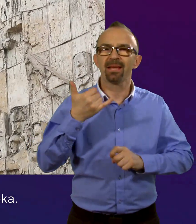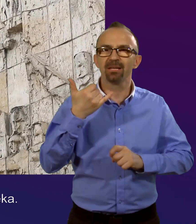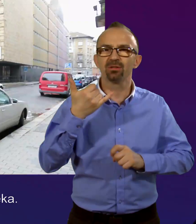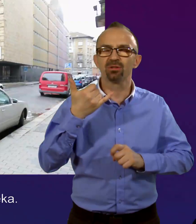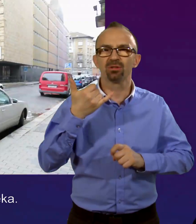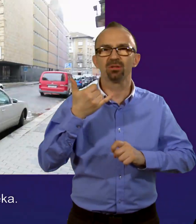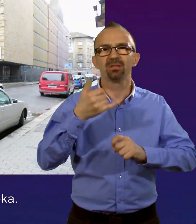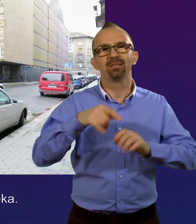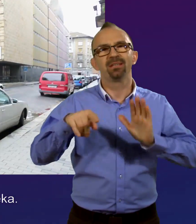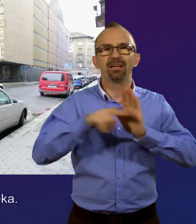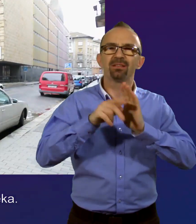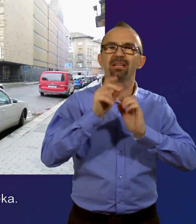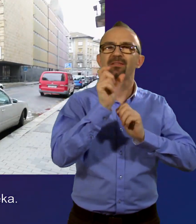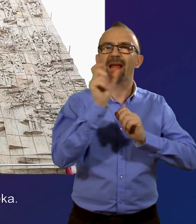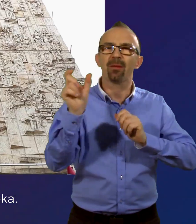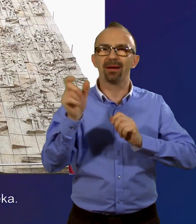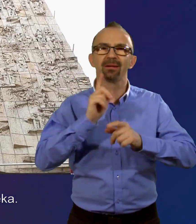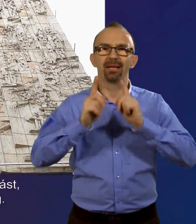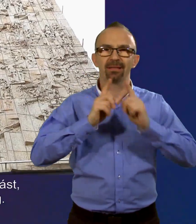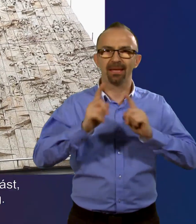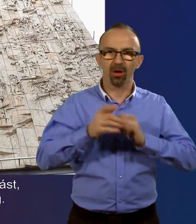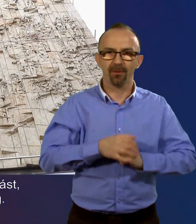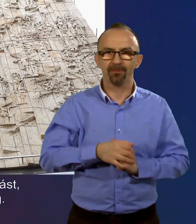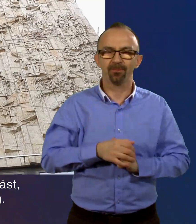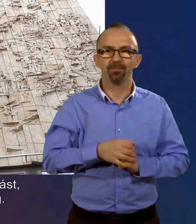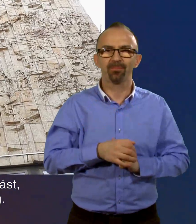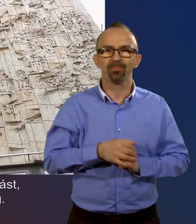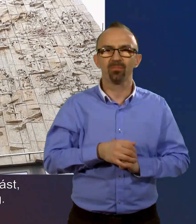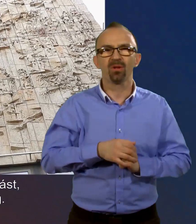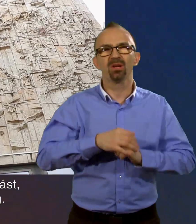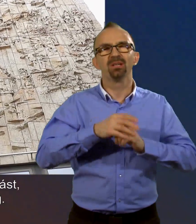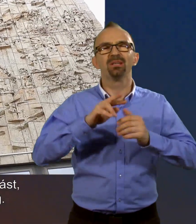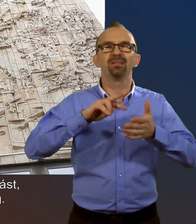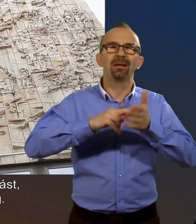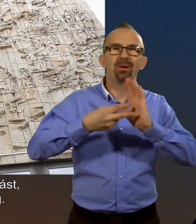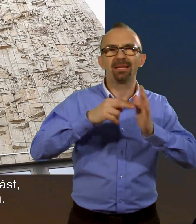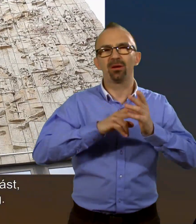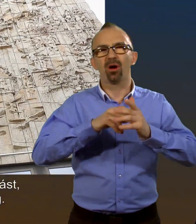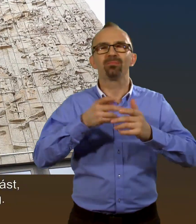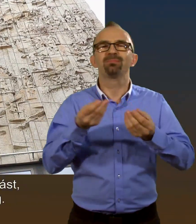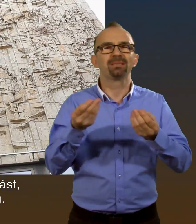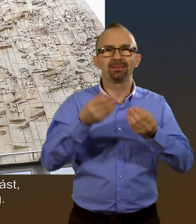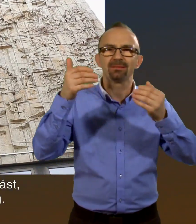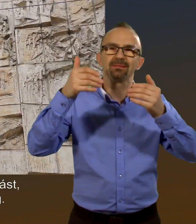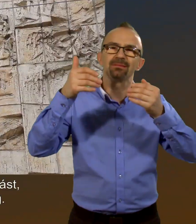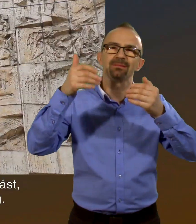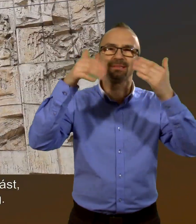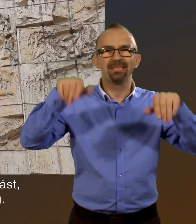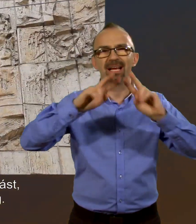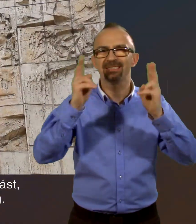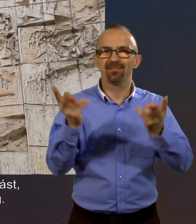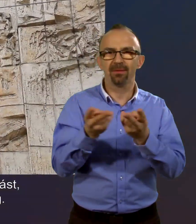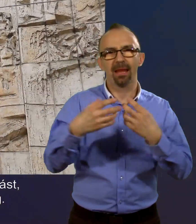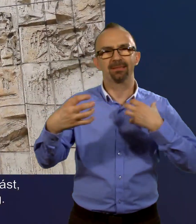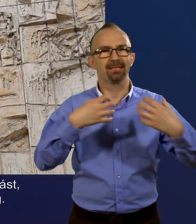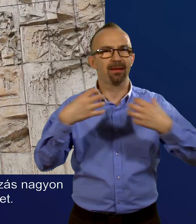pozitív, negatív elemeknek a játéka. A burkolat tematikája a színházi világot